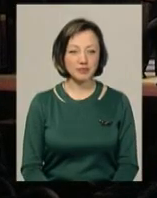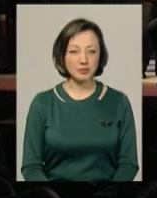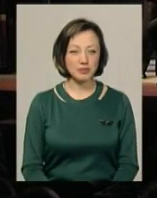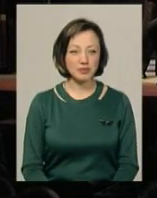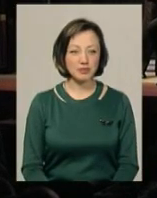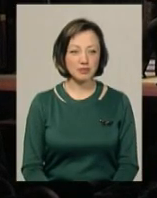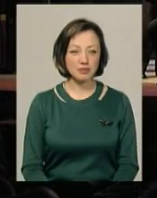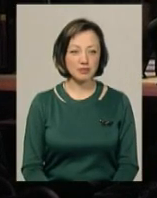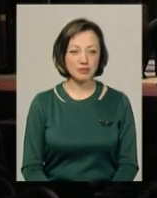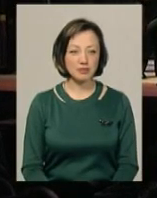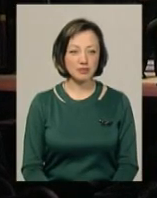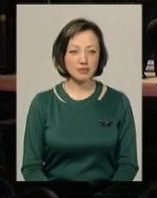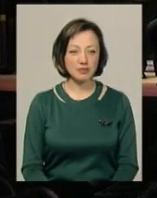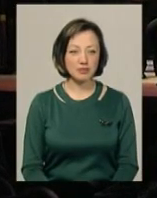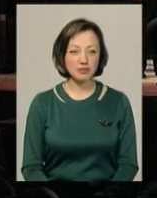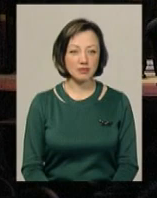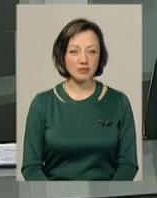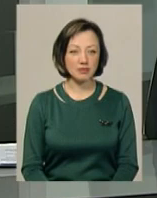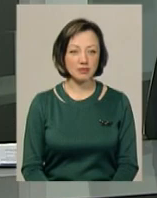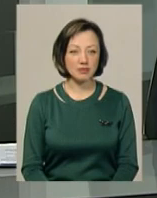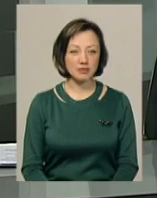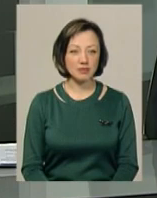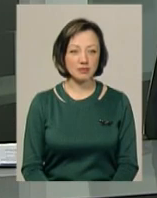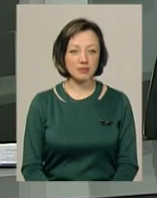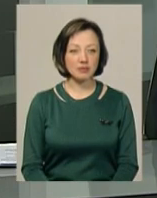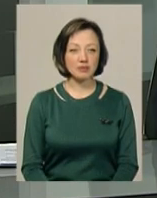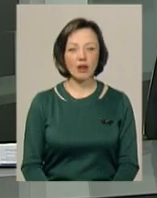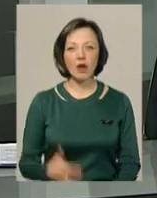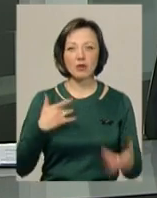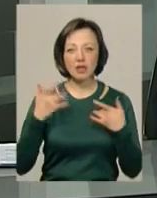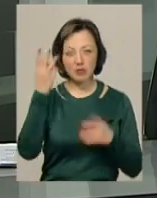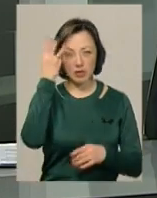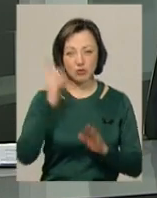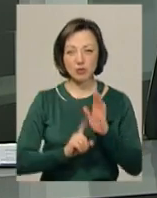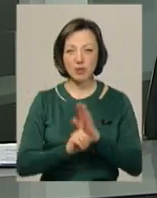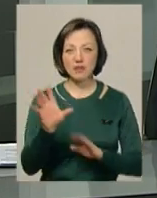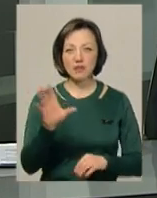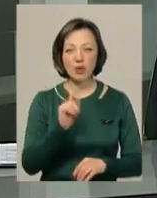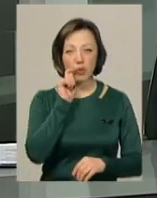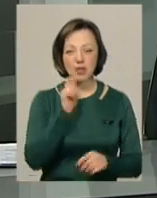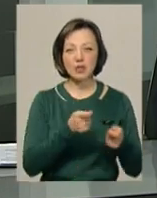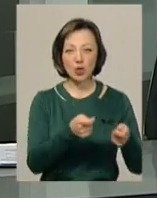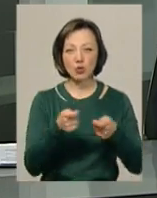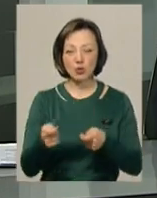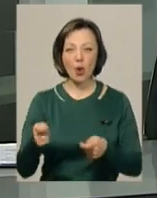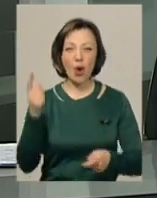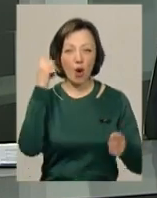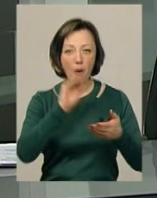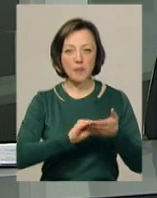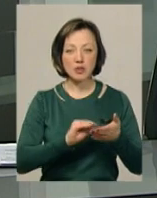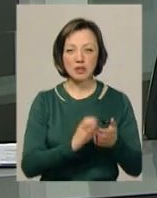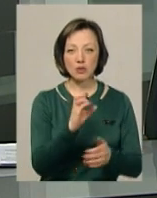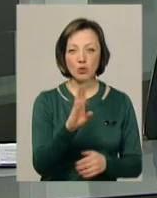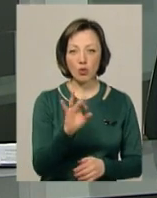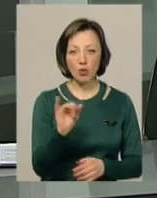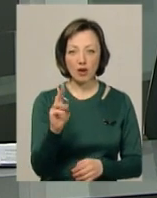Горішевський. Новини. Поділля. Центр. Концертом у Хмельницькому розпочинається всеукраїнський тур композитора Мирослава Скурика, для